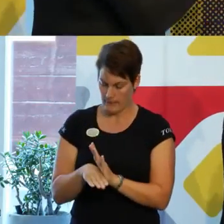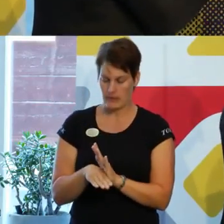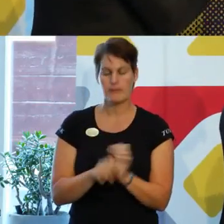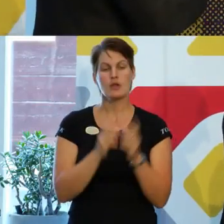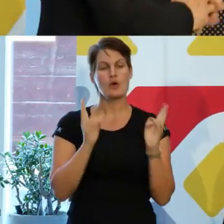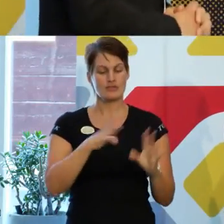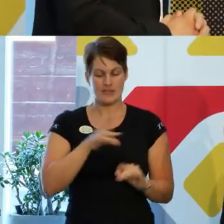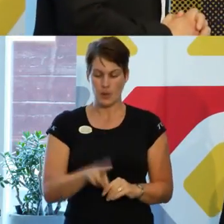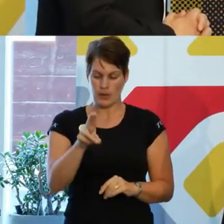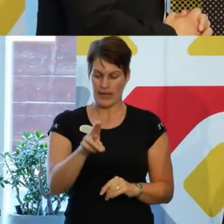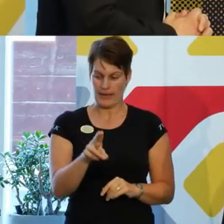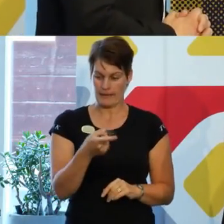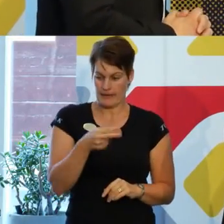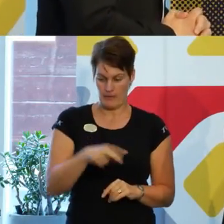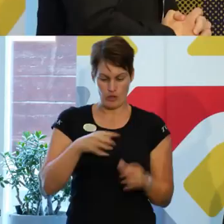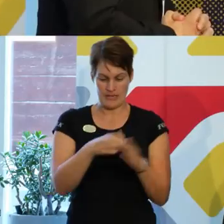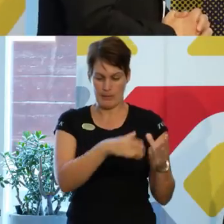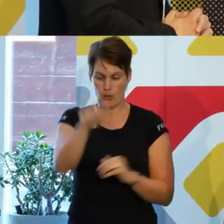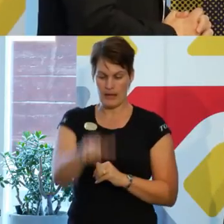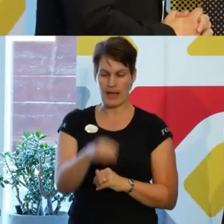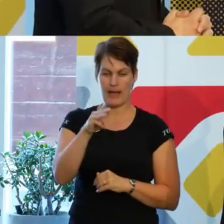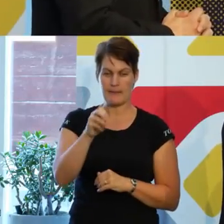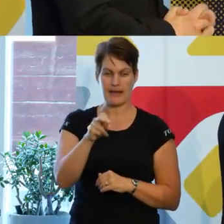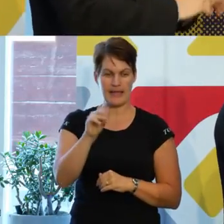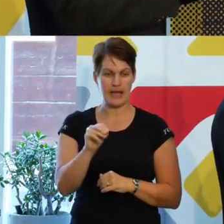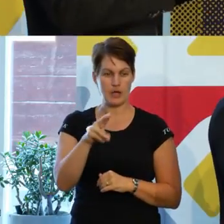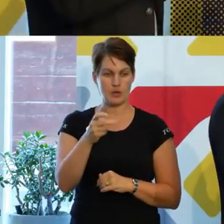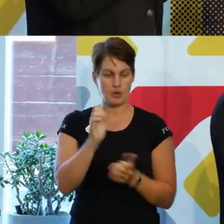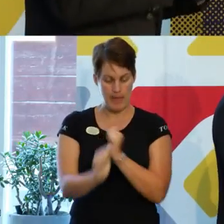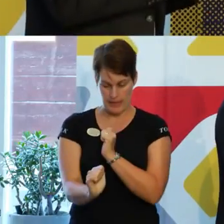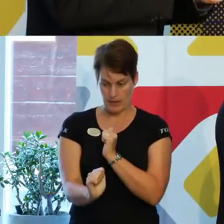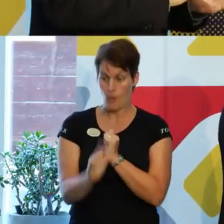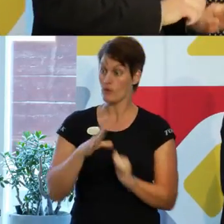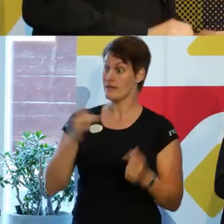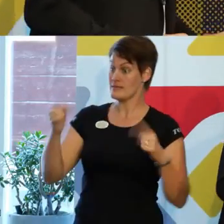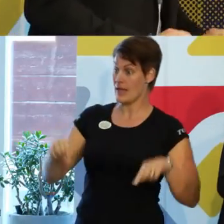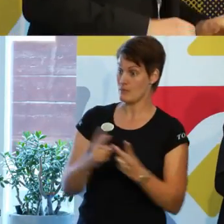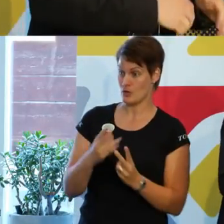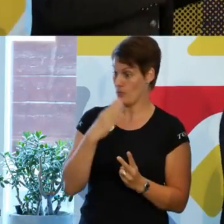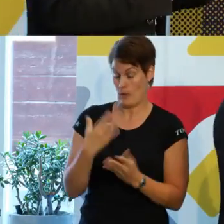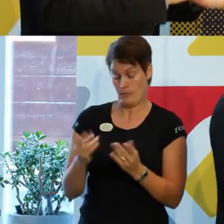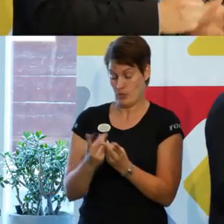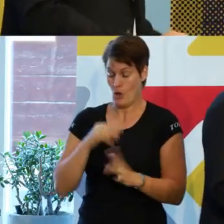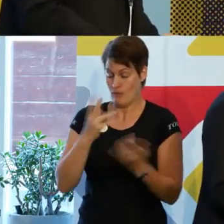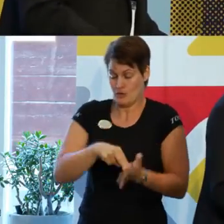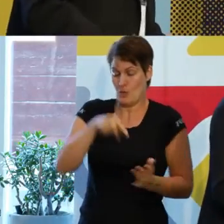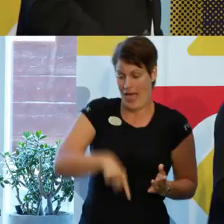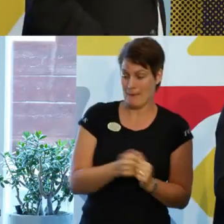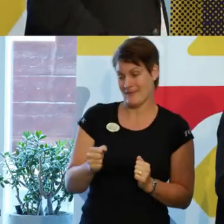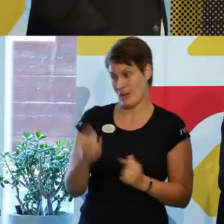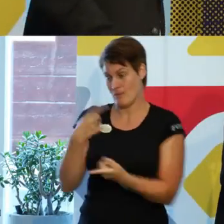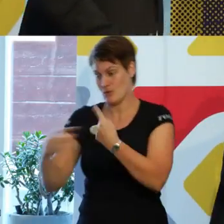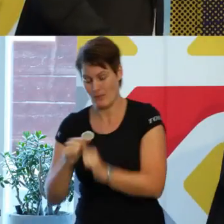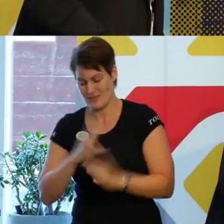saker. Du nämnde det också att vi har då en samordnare, Maria Norberg, som är anställd hos oss. Som hon hade varit här så har jag stått här. Som också driver de här frågorna.